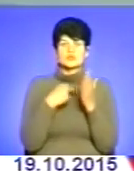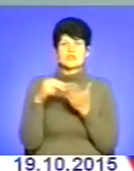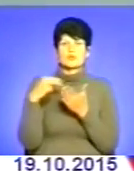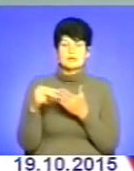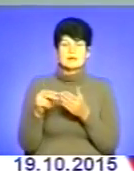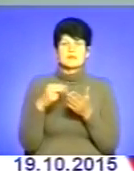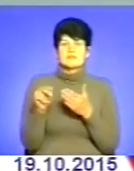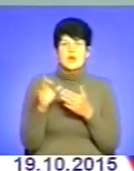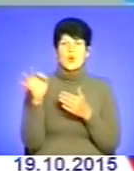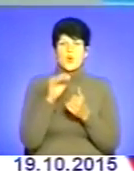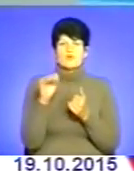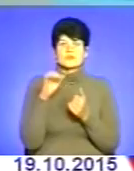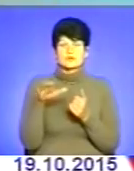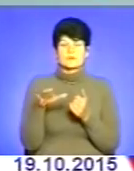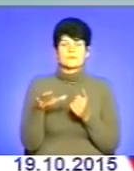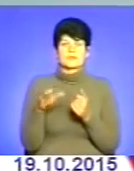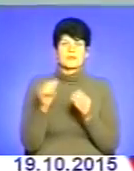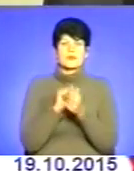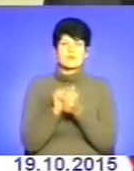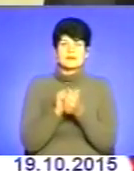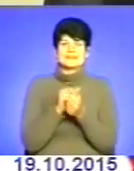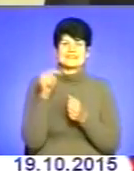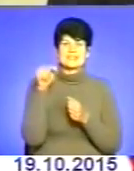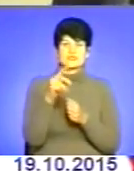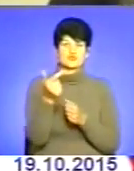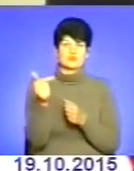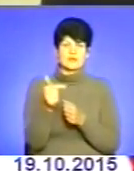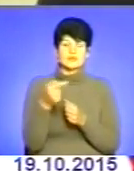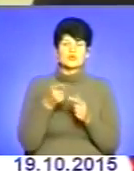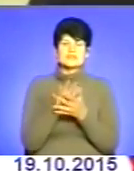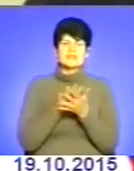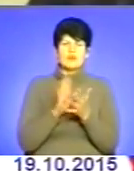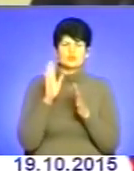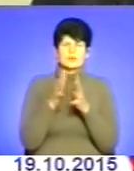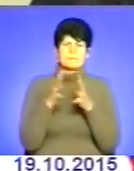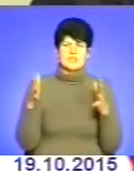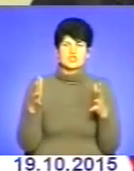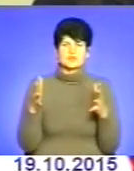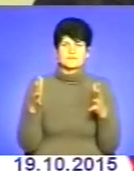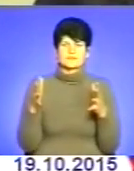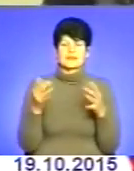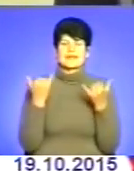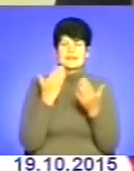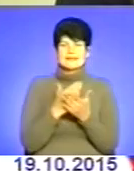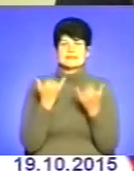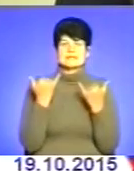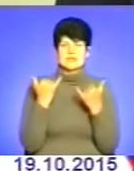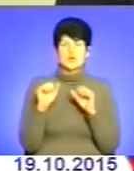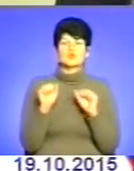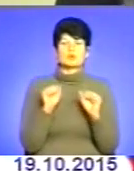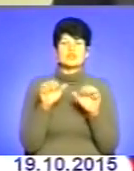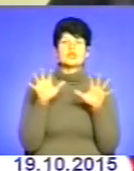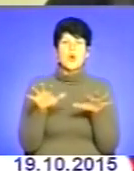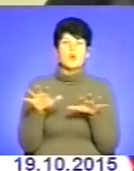придбання офісного паперу на тисячу гривень Тут заявок звичайно буде більше, тому що є зараз розпорядження голови